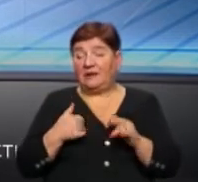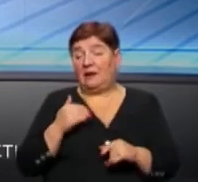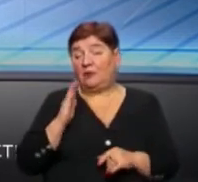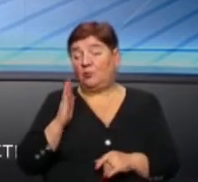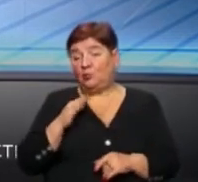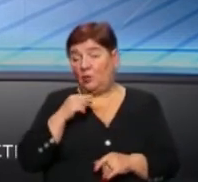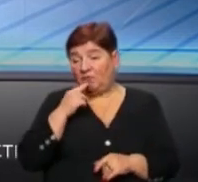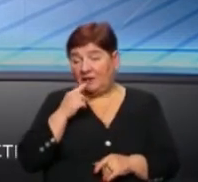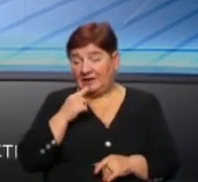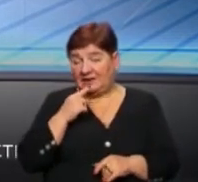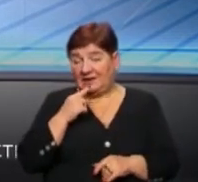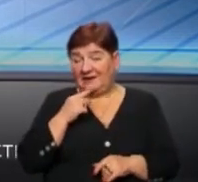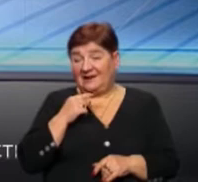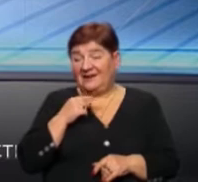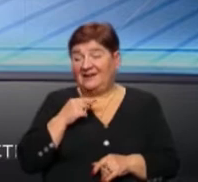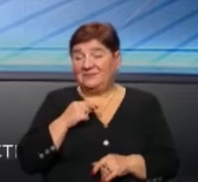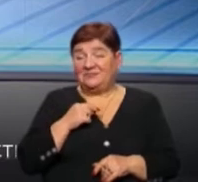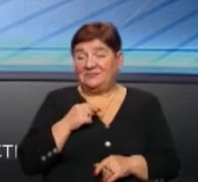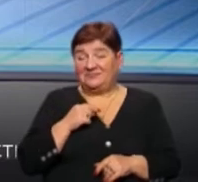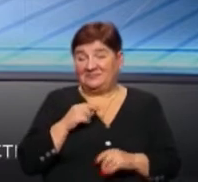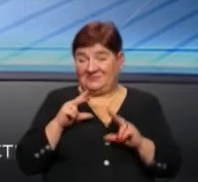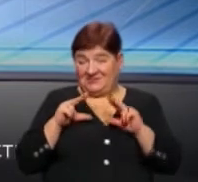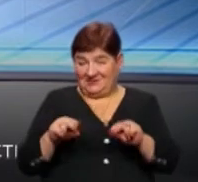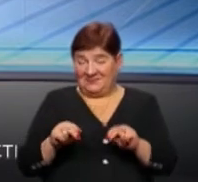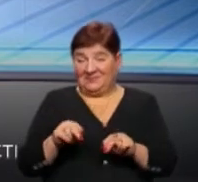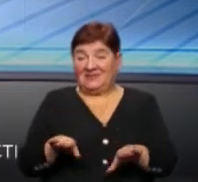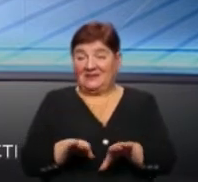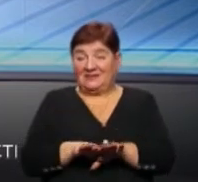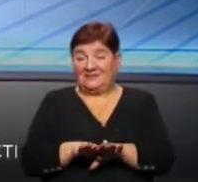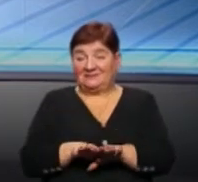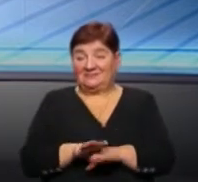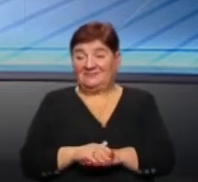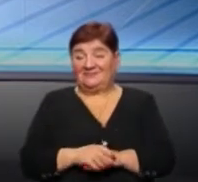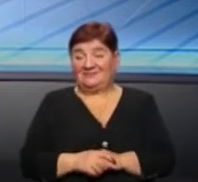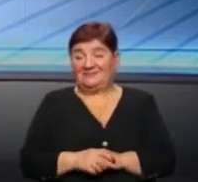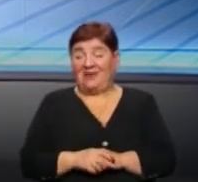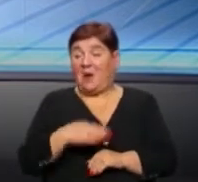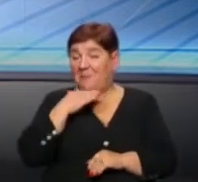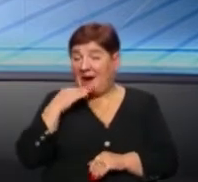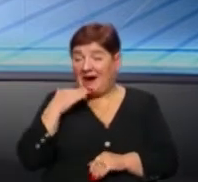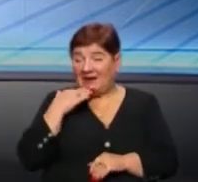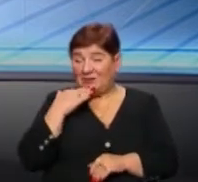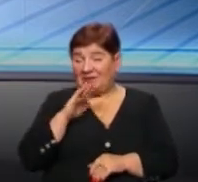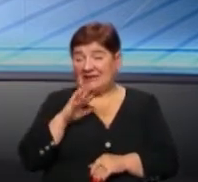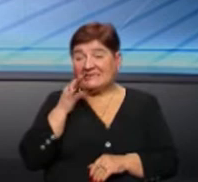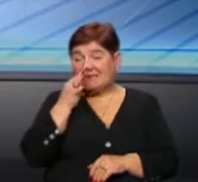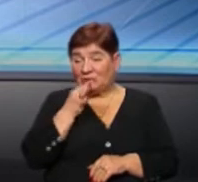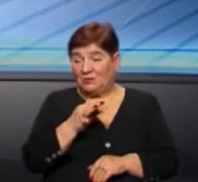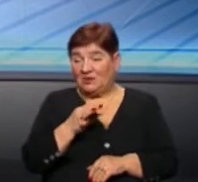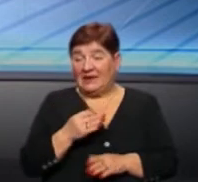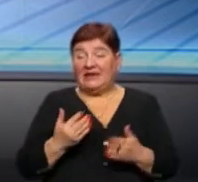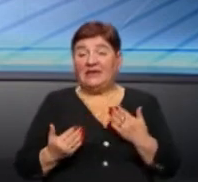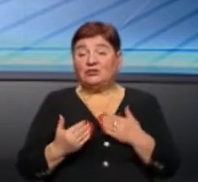буду кривити душею і, скажімо так, багато лишнього не скажу.